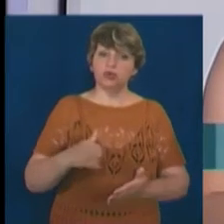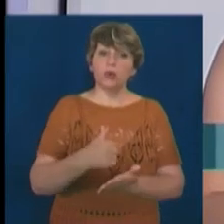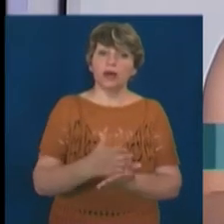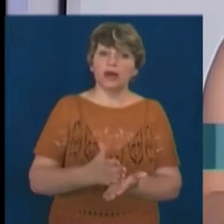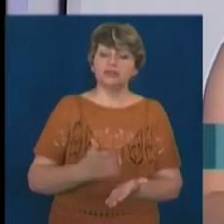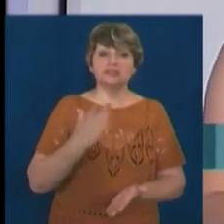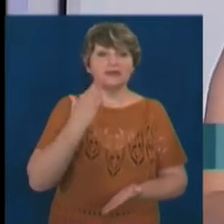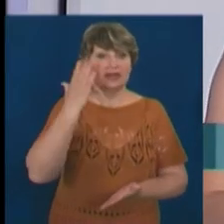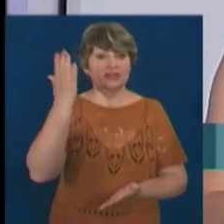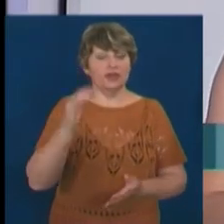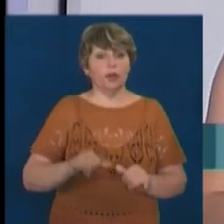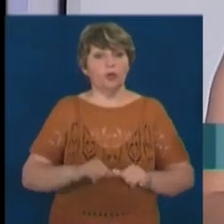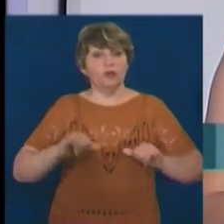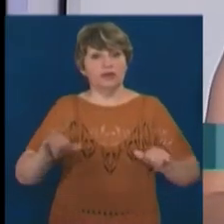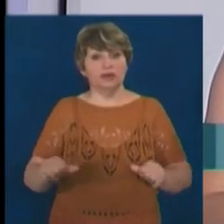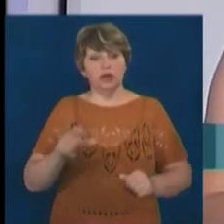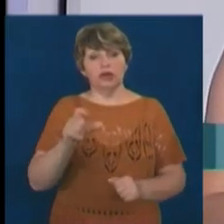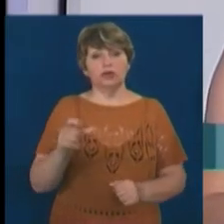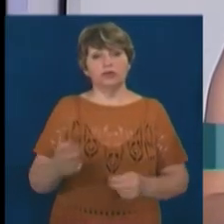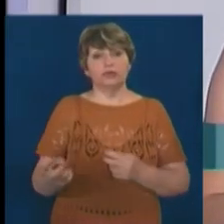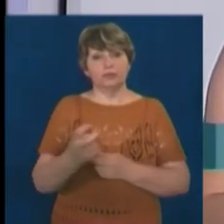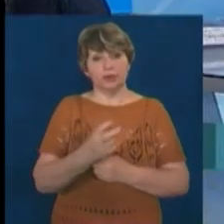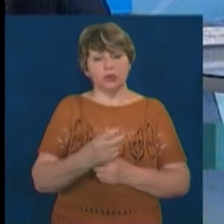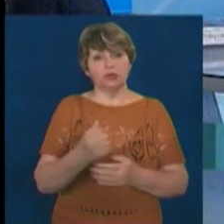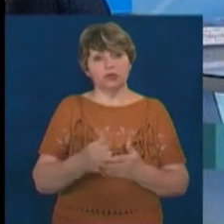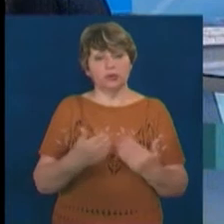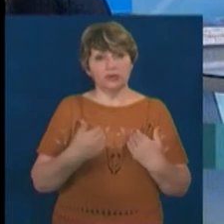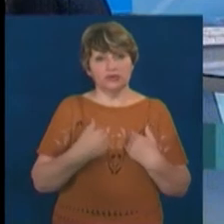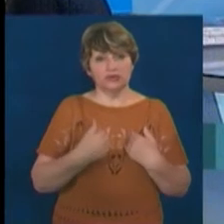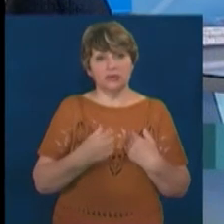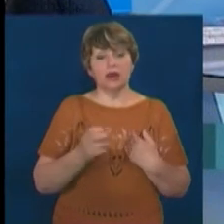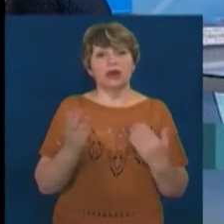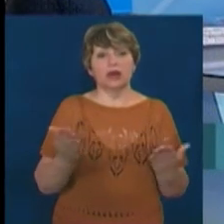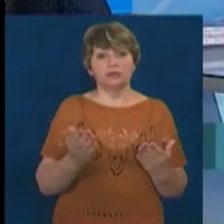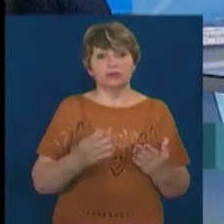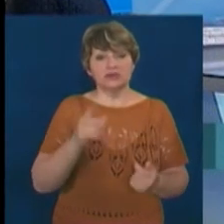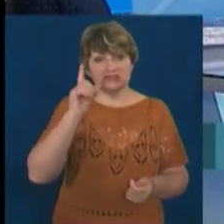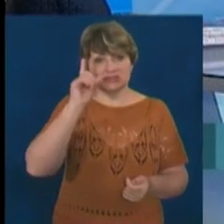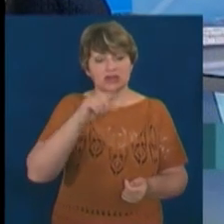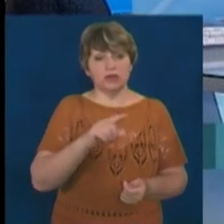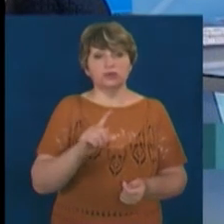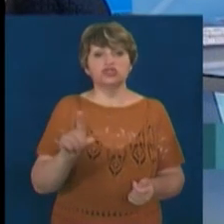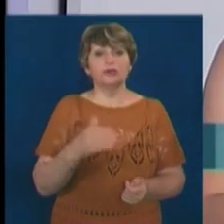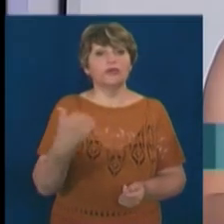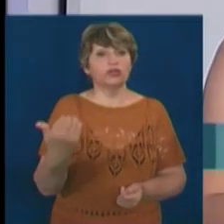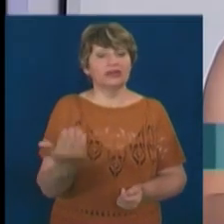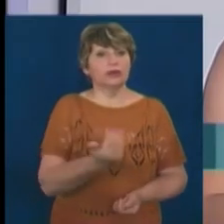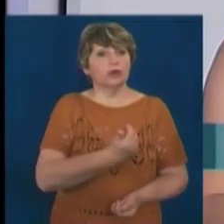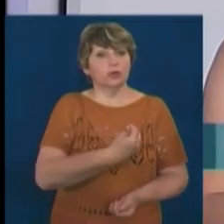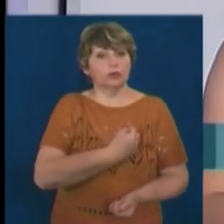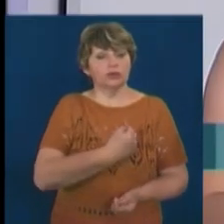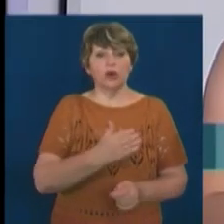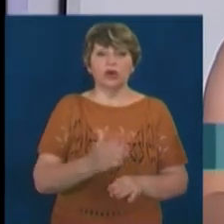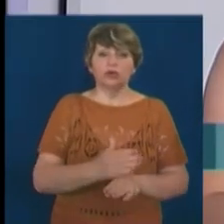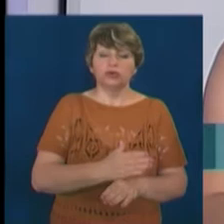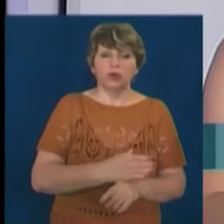ідей, що до нас приходять люди, які, як правило, більше знають про те, чого вони хочуть. Вони іноді дуже довго